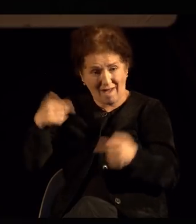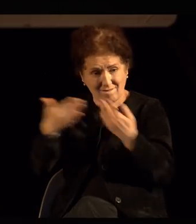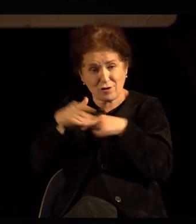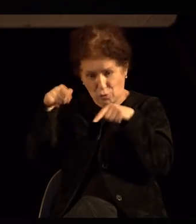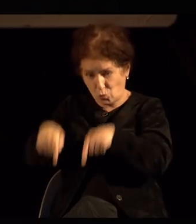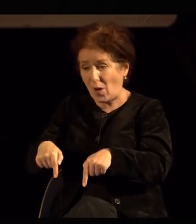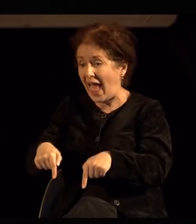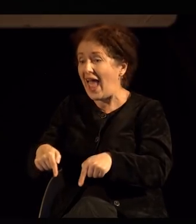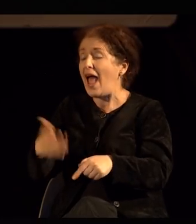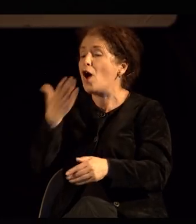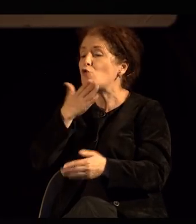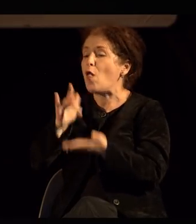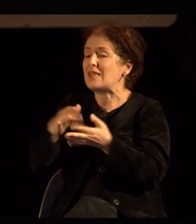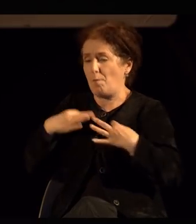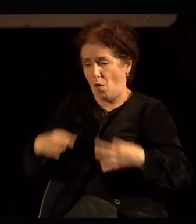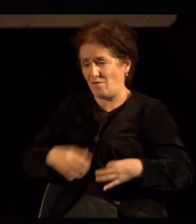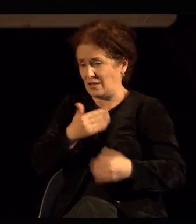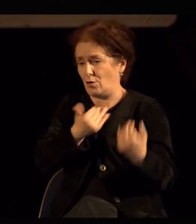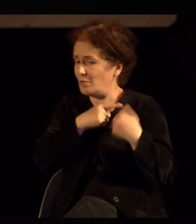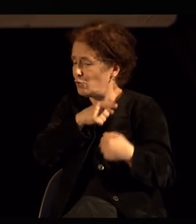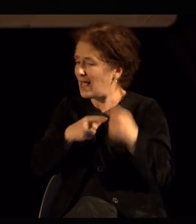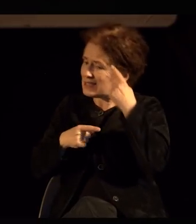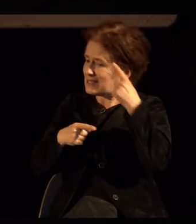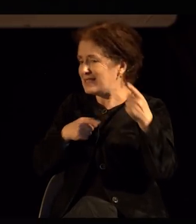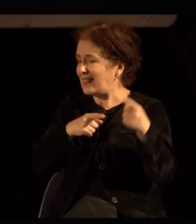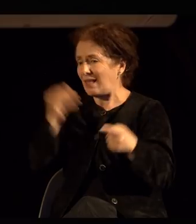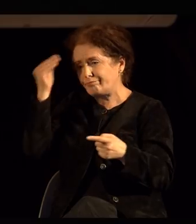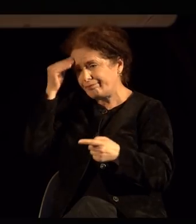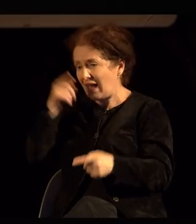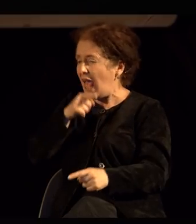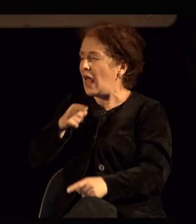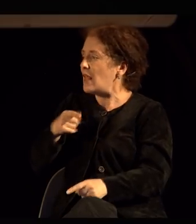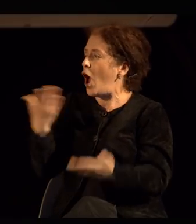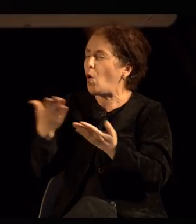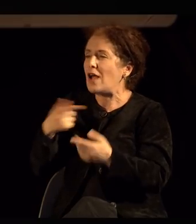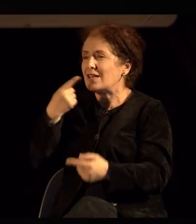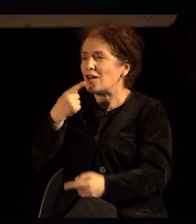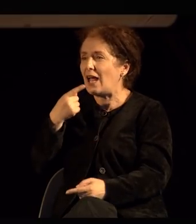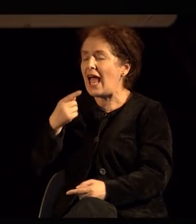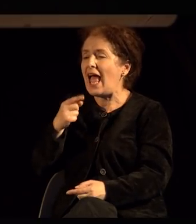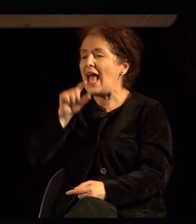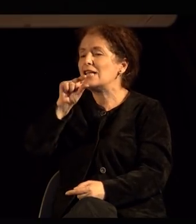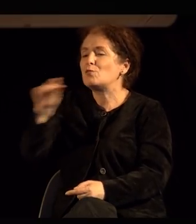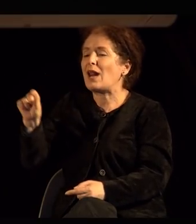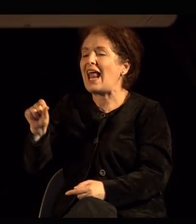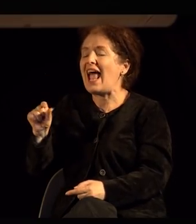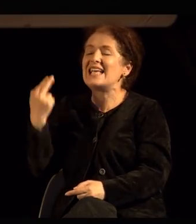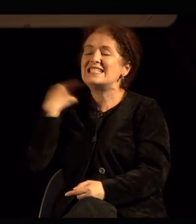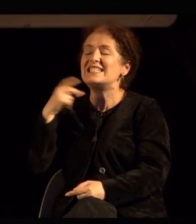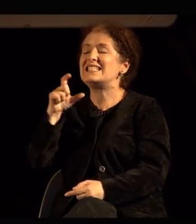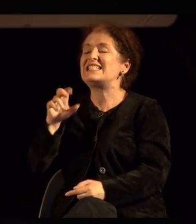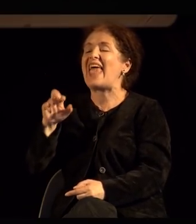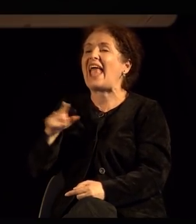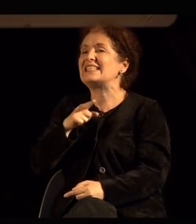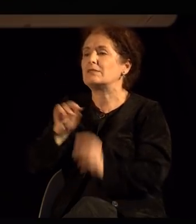нас и меѓу говорниците, па, може би, ќе се сети дека тогаш, кога ќе се спомнеше зборот со 4 букви на С,